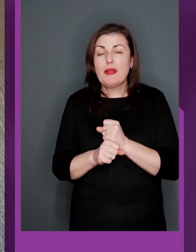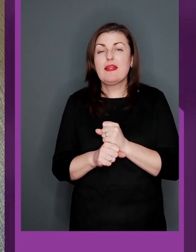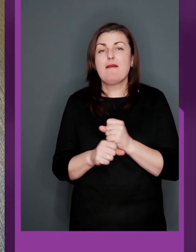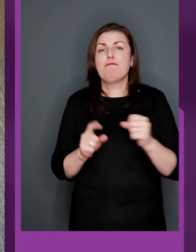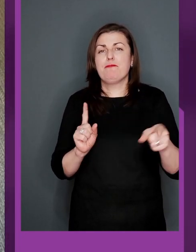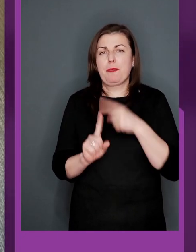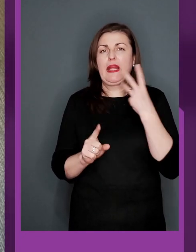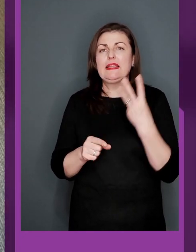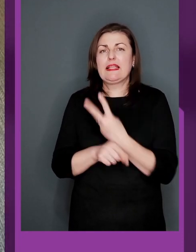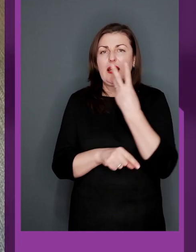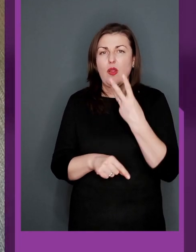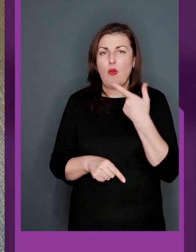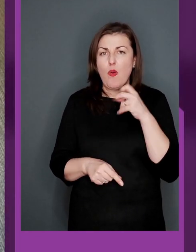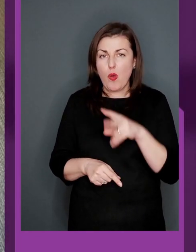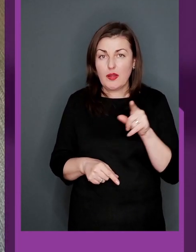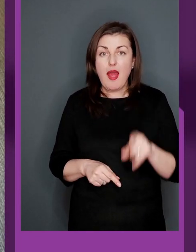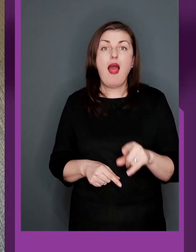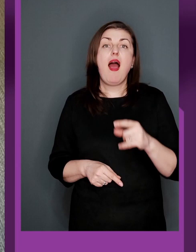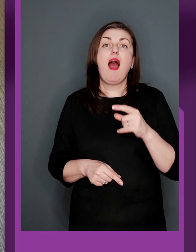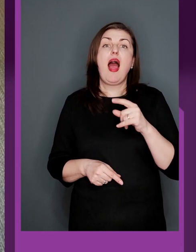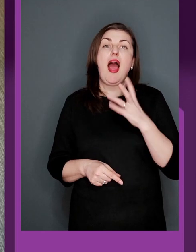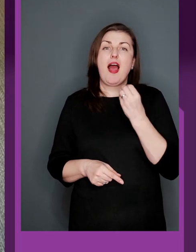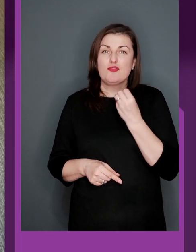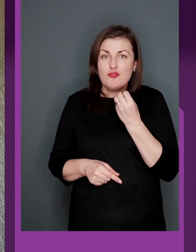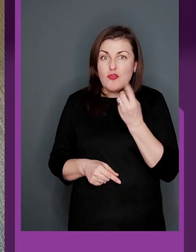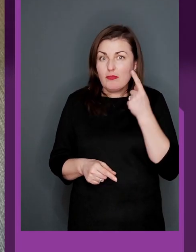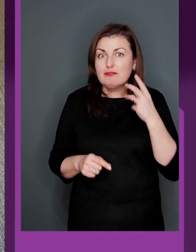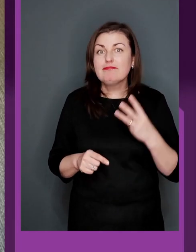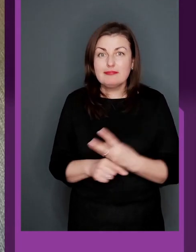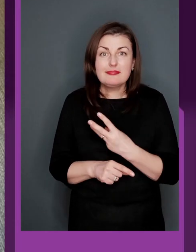зробити, ну, забити три гола, і, як сказати,